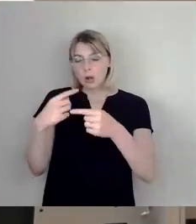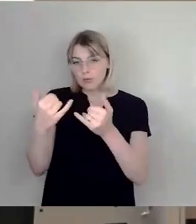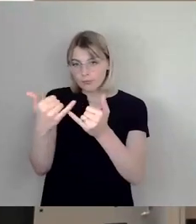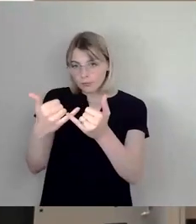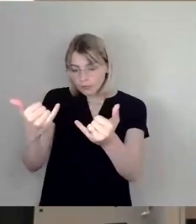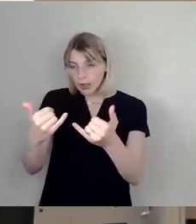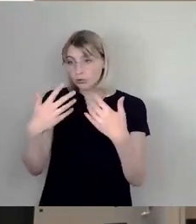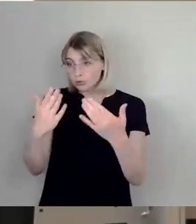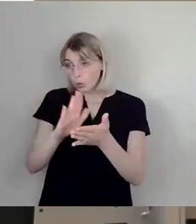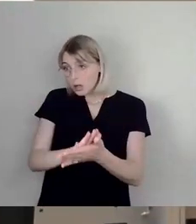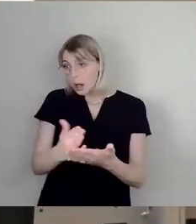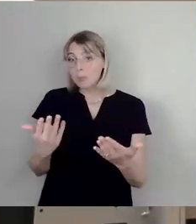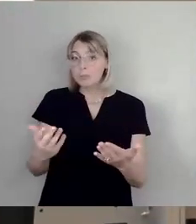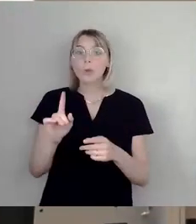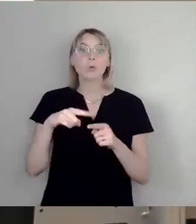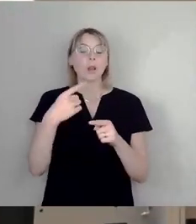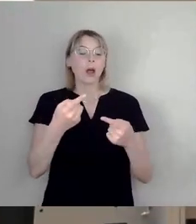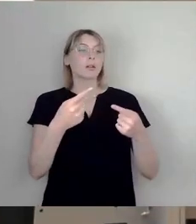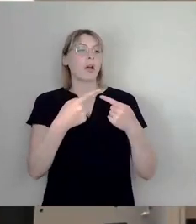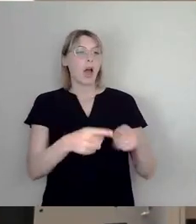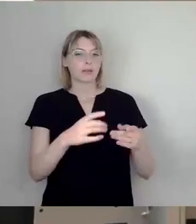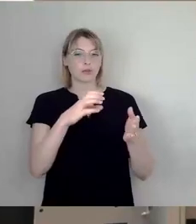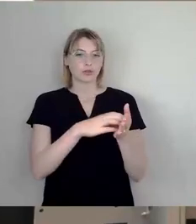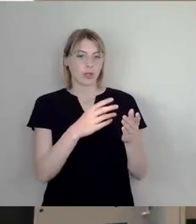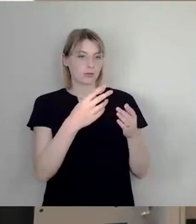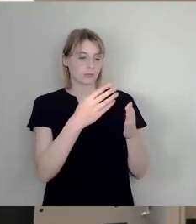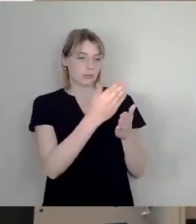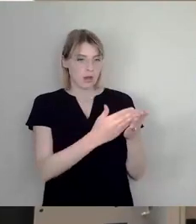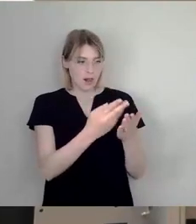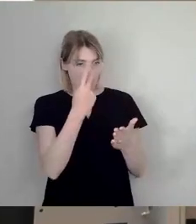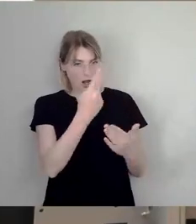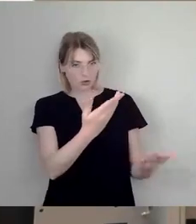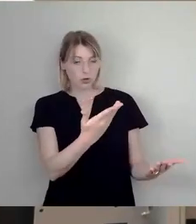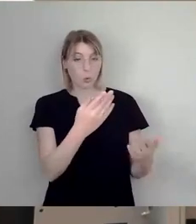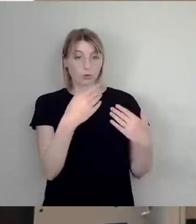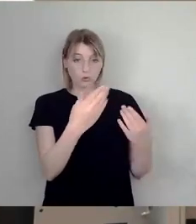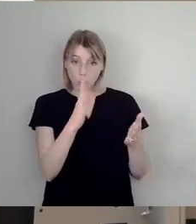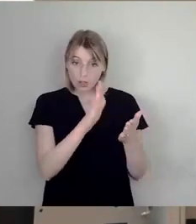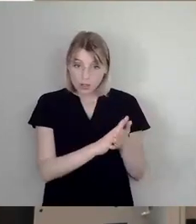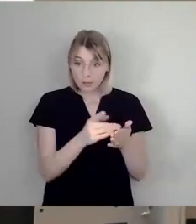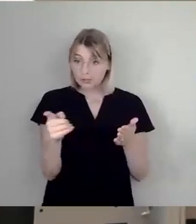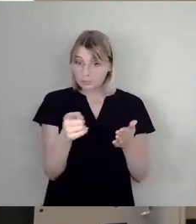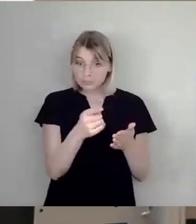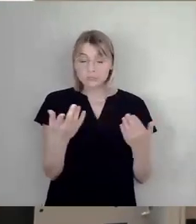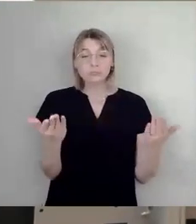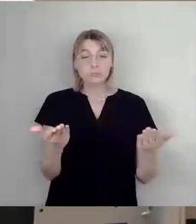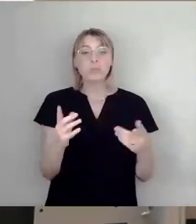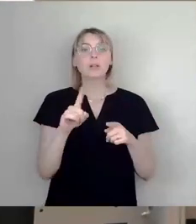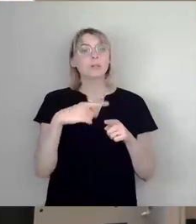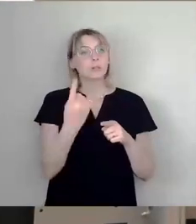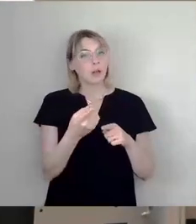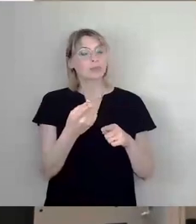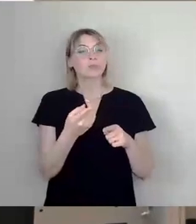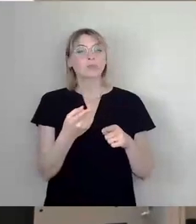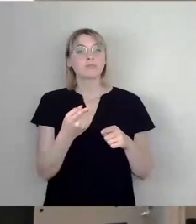gehen wir mal in die anderen Stadtteile. Wenn das so funktioniert, wie Sie sich das vorstellen, dann sagen wir das, nehmen wir jetzt wirklich